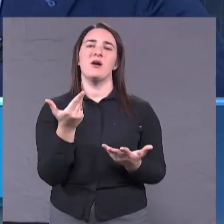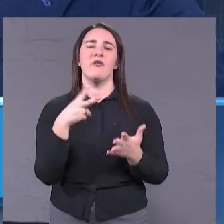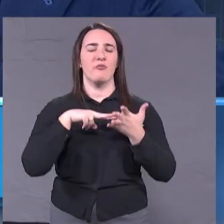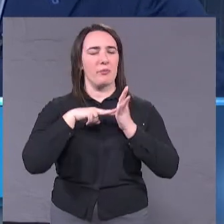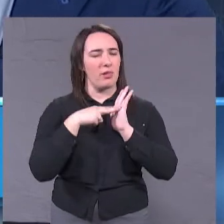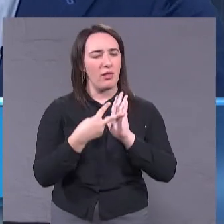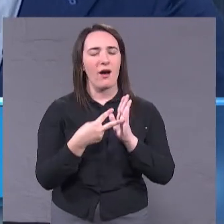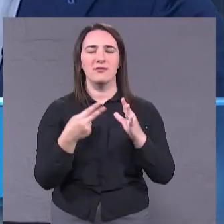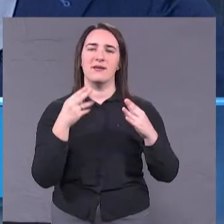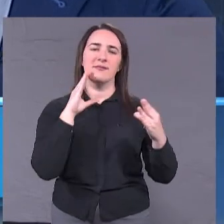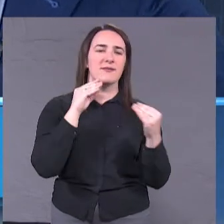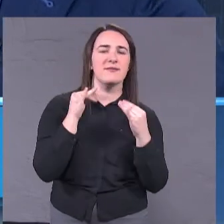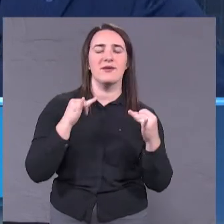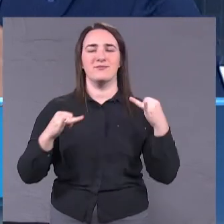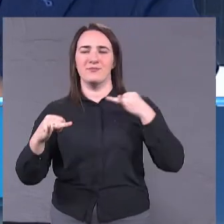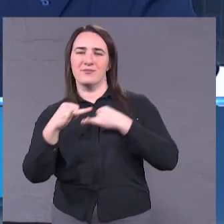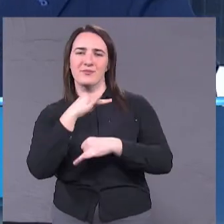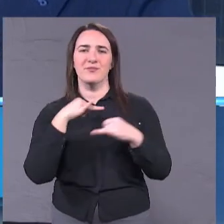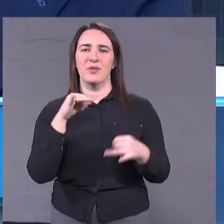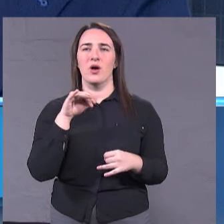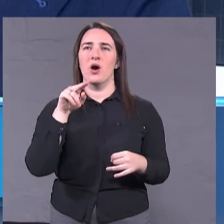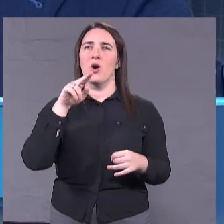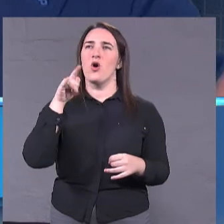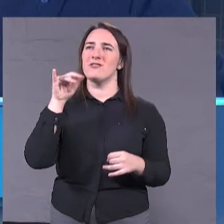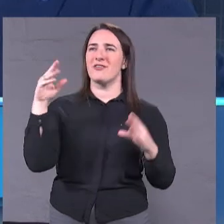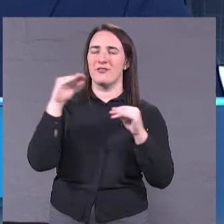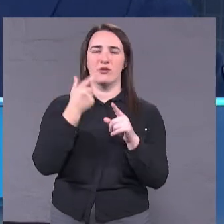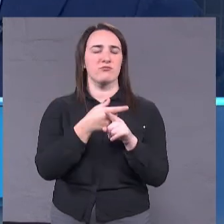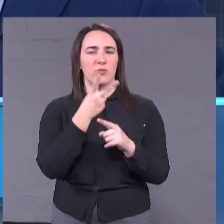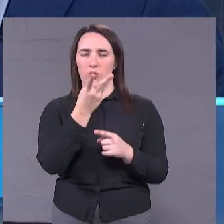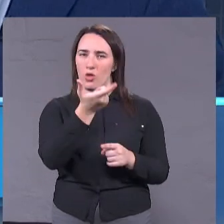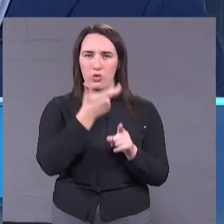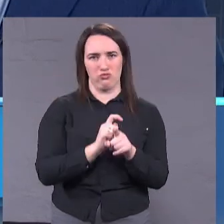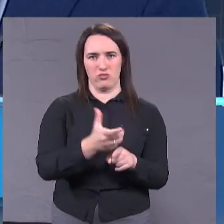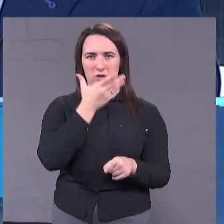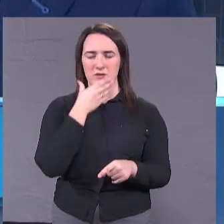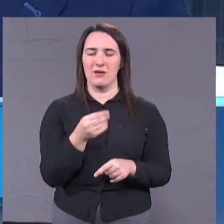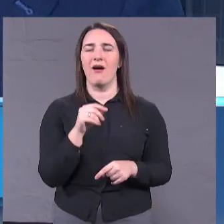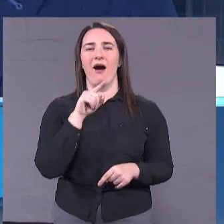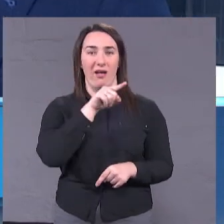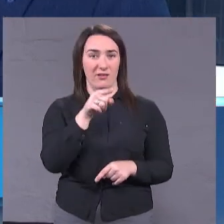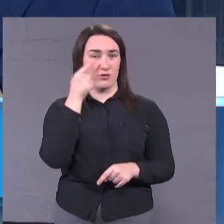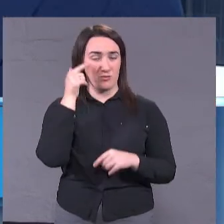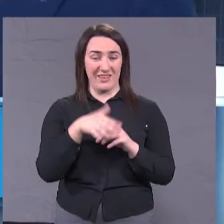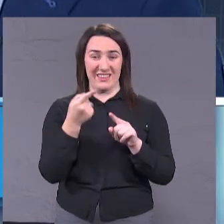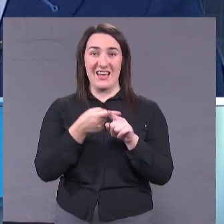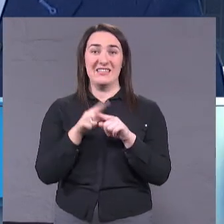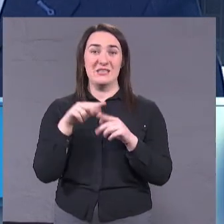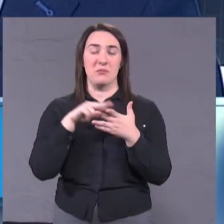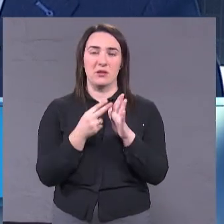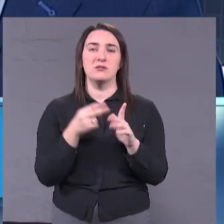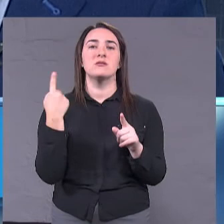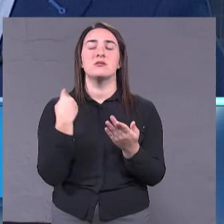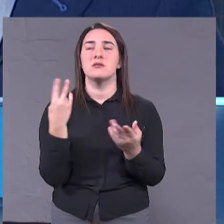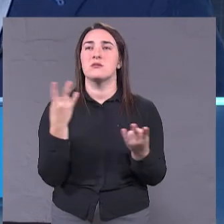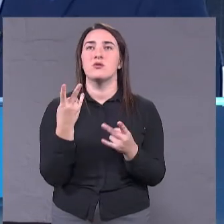розмовляєте з кандидатом, паном Гурецем, це дуже красиво із командою. Але, ви ж розумієте, на всі ці плани треба величезні кошти,